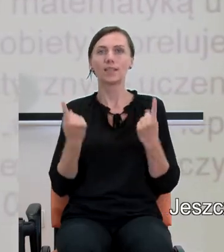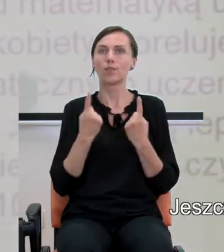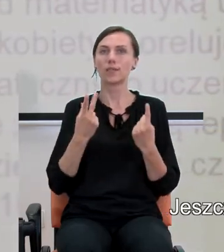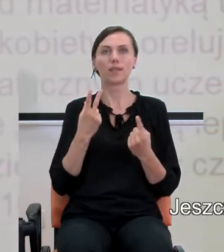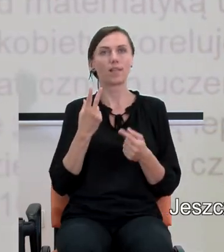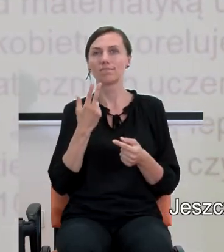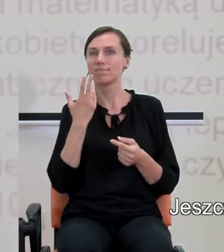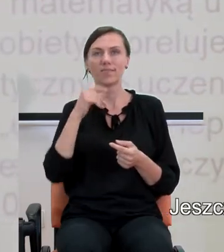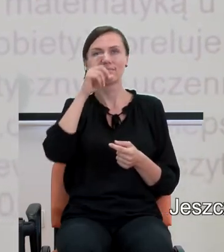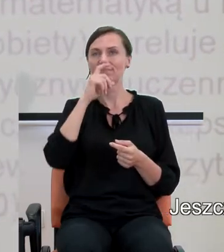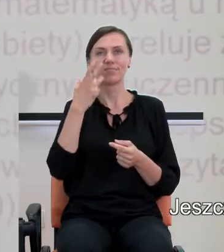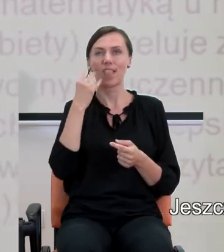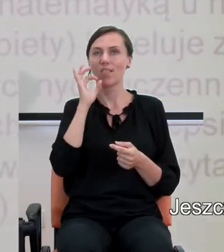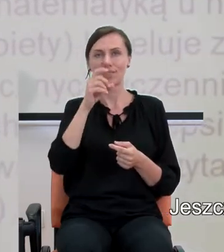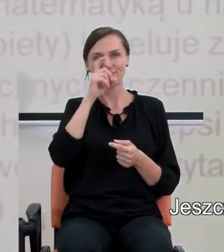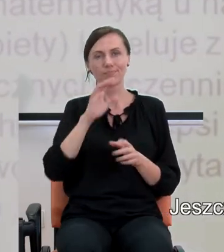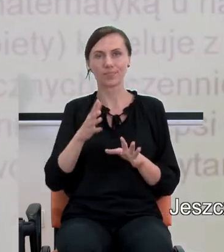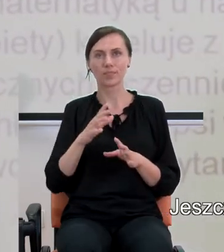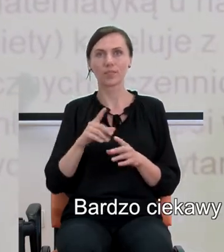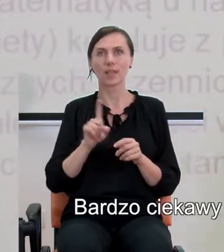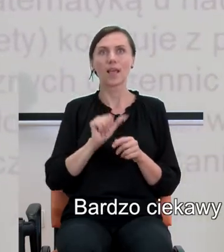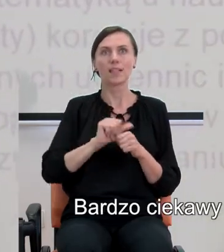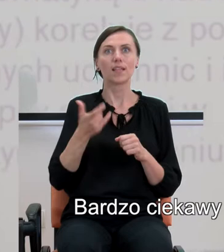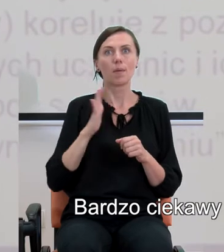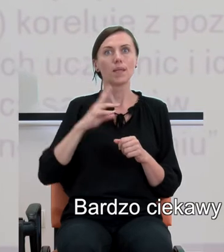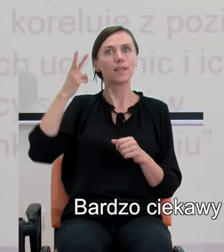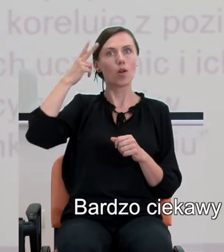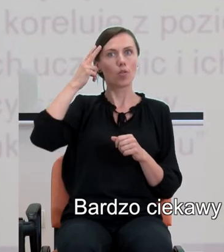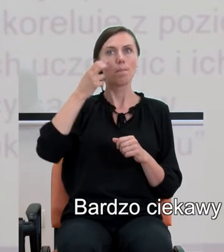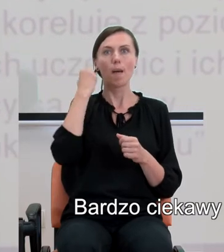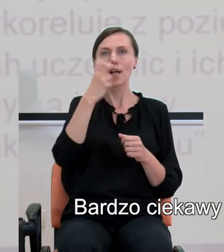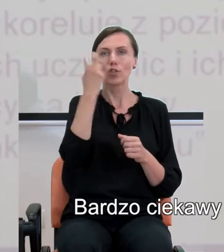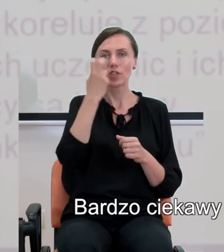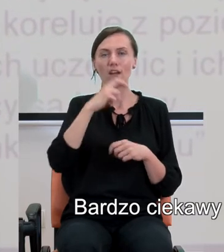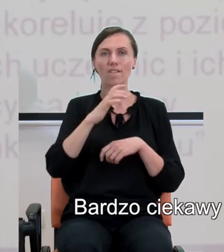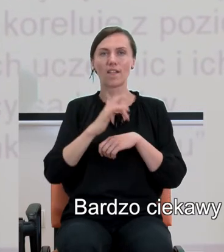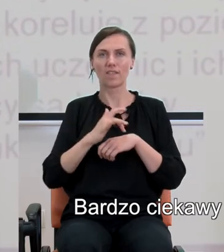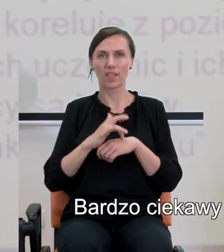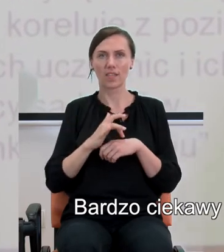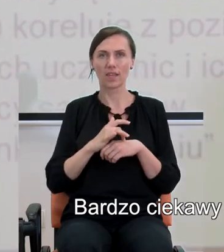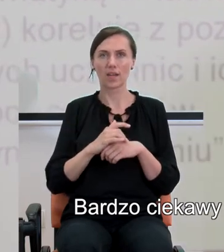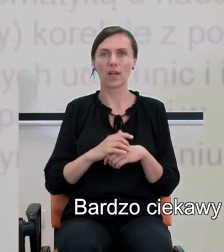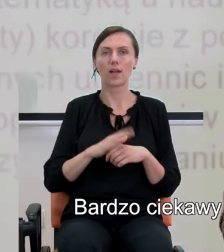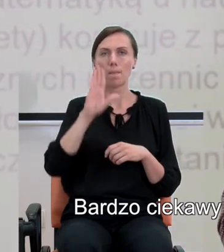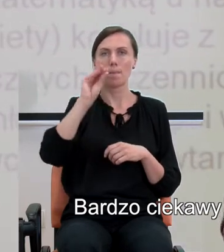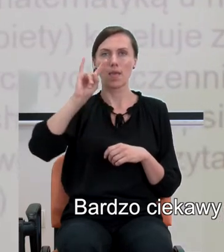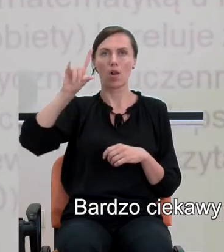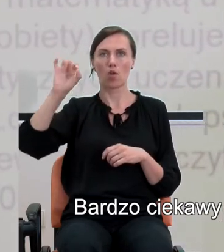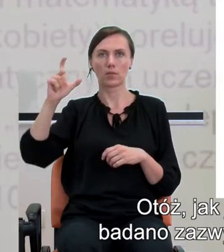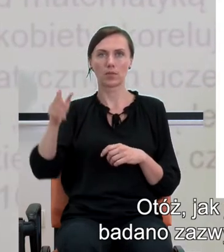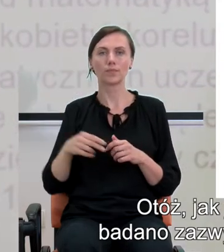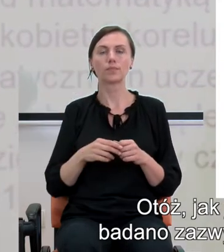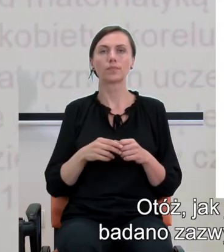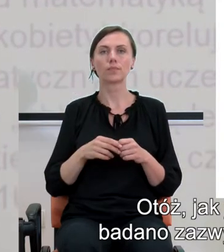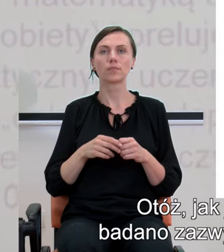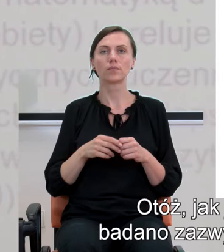Jeszcze jedna rzecz, zagrożenie stereotypem. Bardzo ciekawy wynik Baylocka i współpracowników sprzed kilku lat.